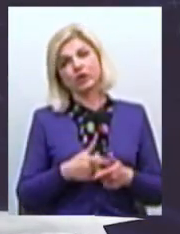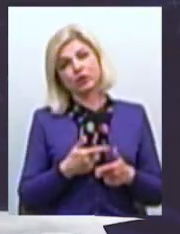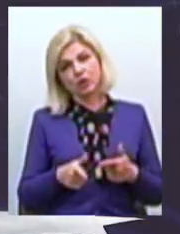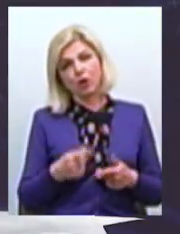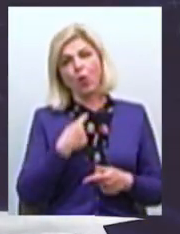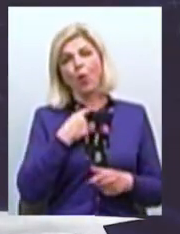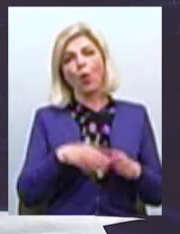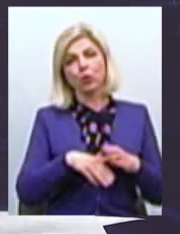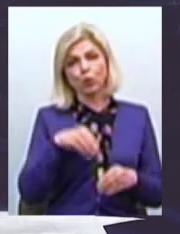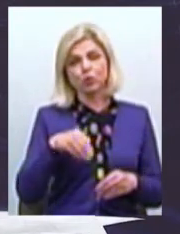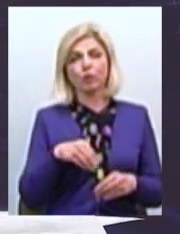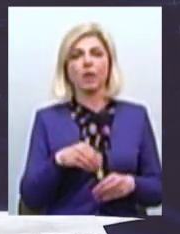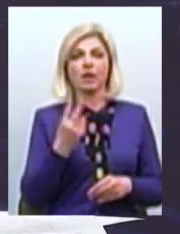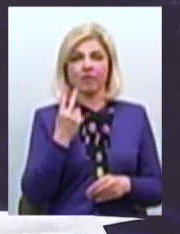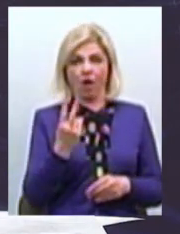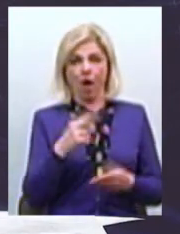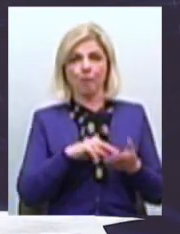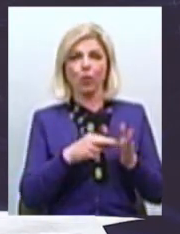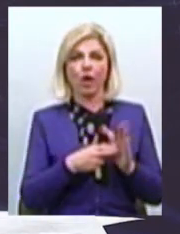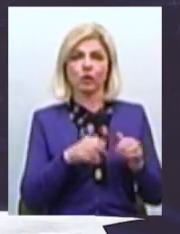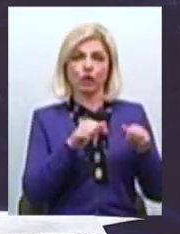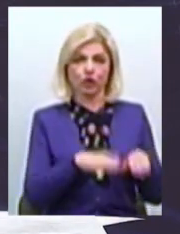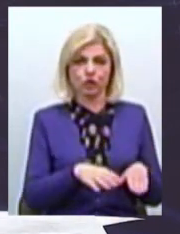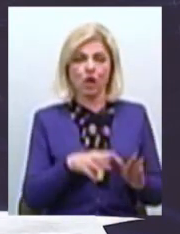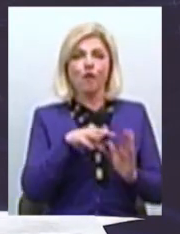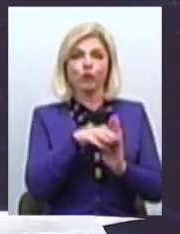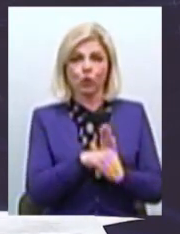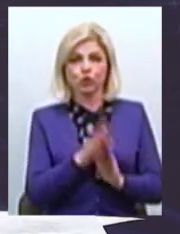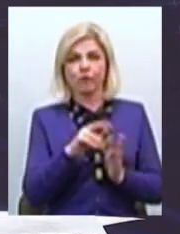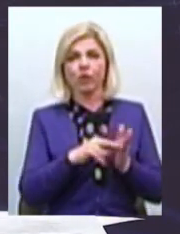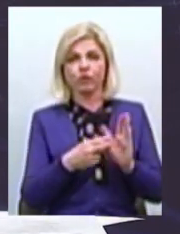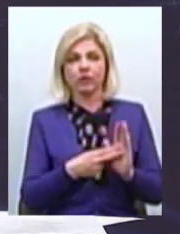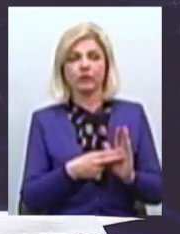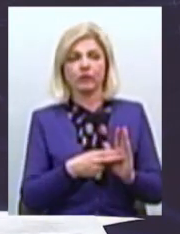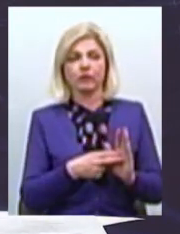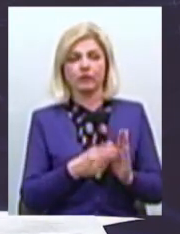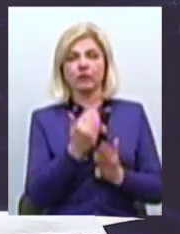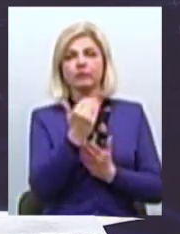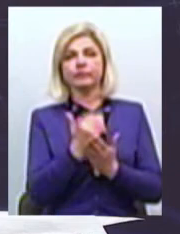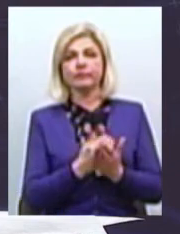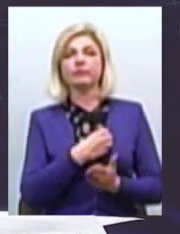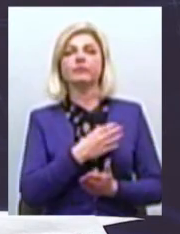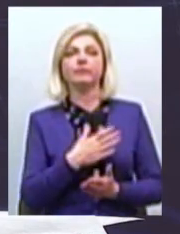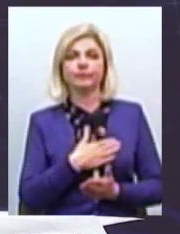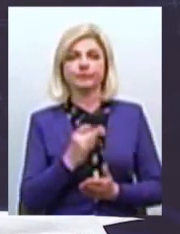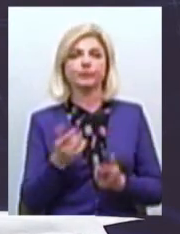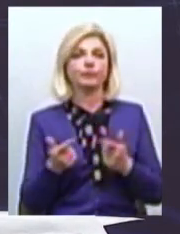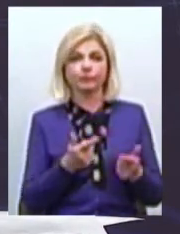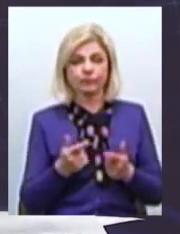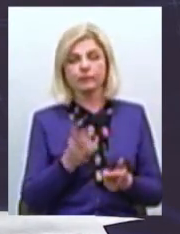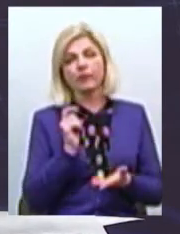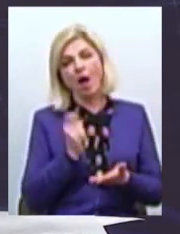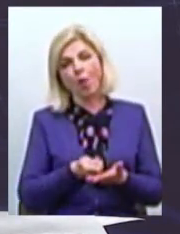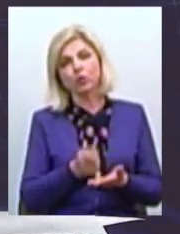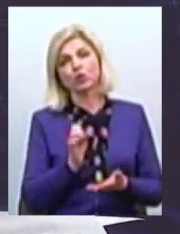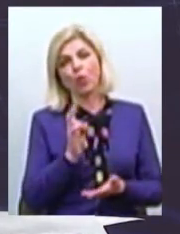Голосуємо два проєкти рішення Включаємо його в список приватизації І готуємо чи на аукціон,